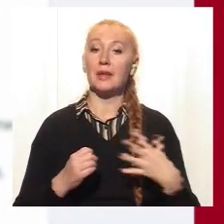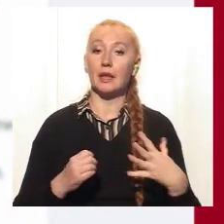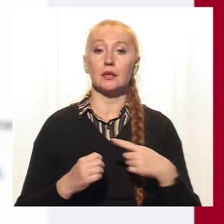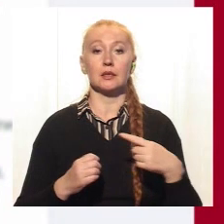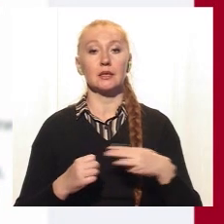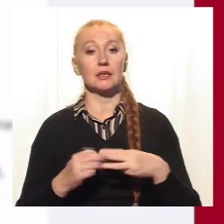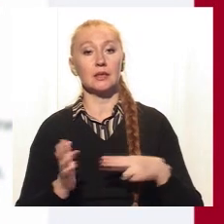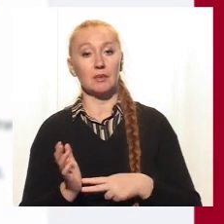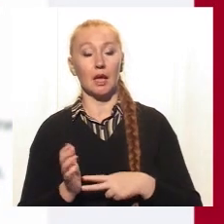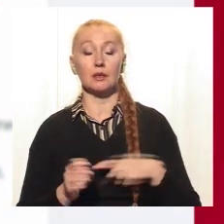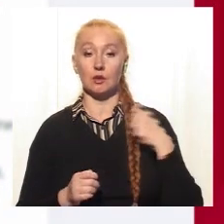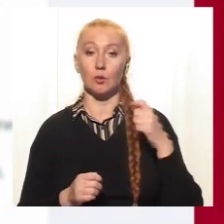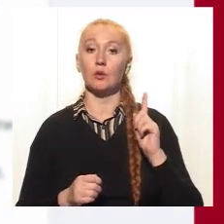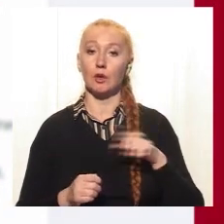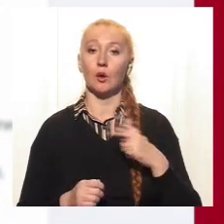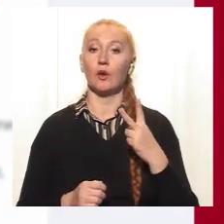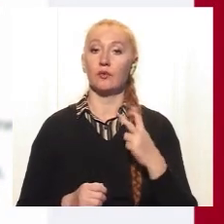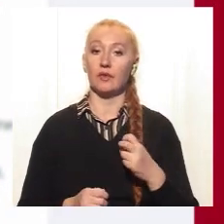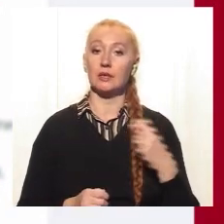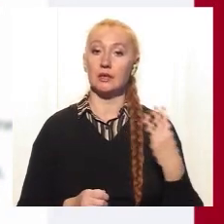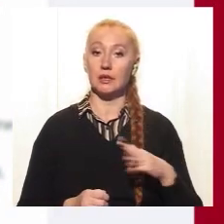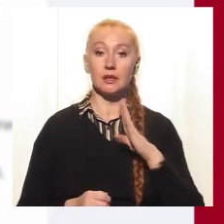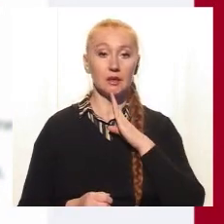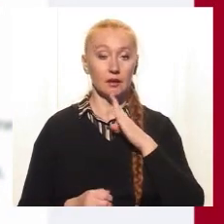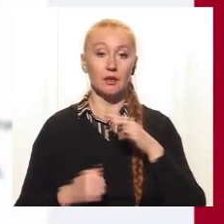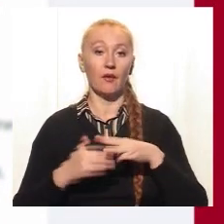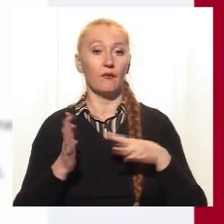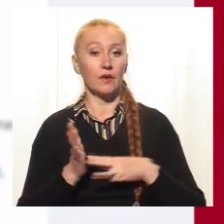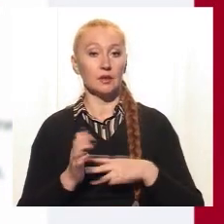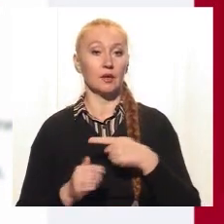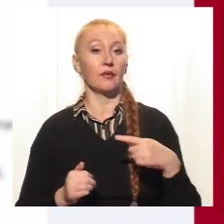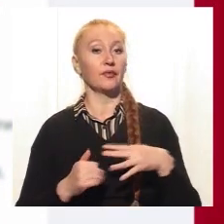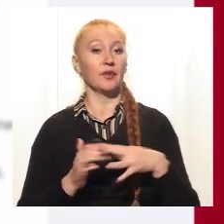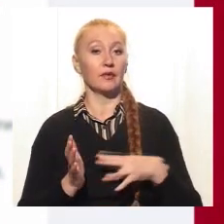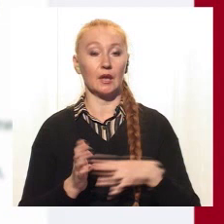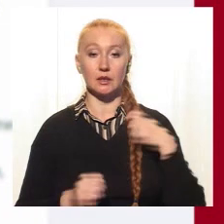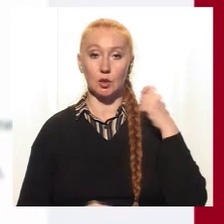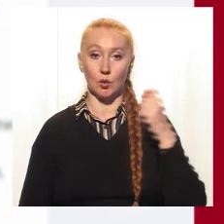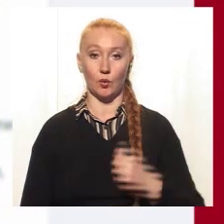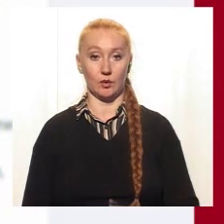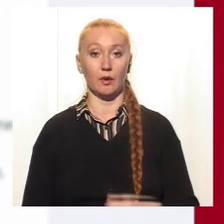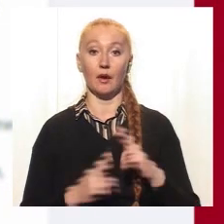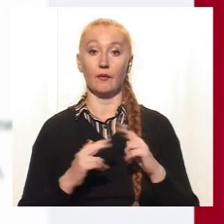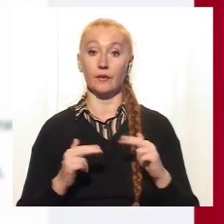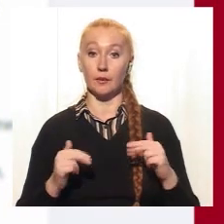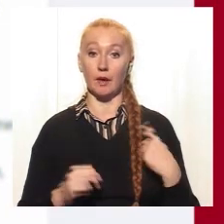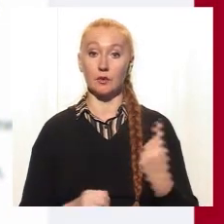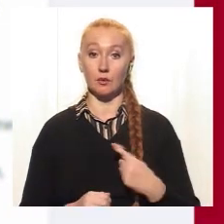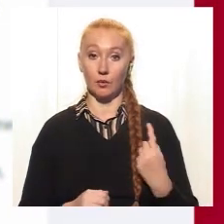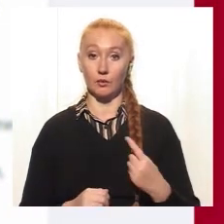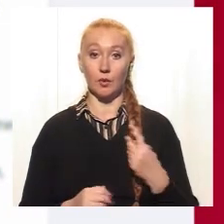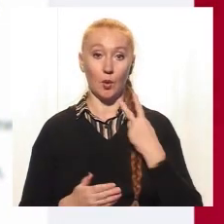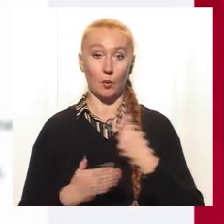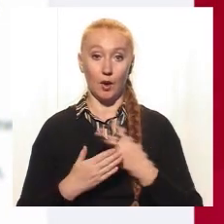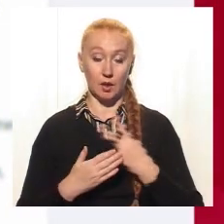-17 років, а також 230 дівчат 18-19 років. У Дніпропетровській області